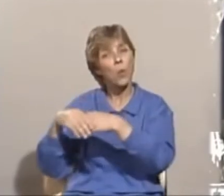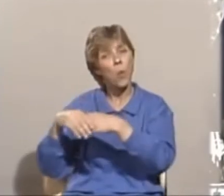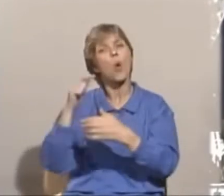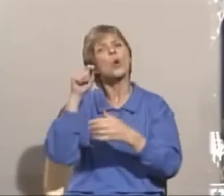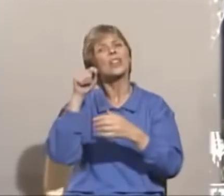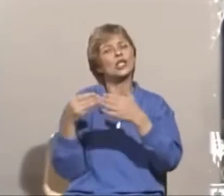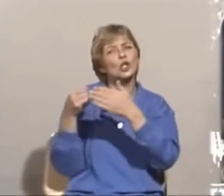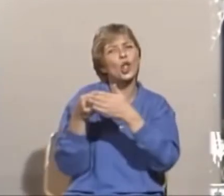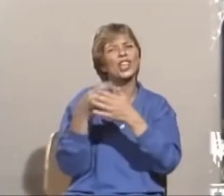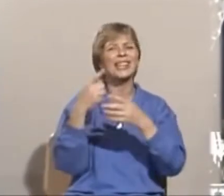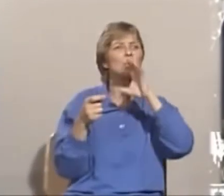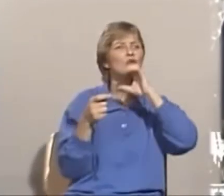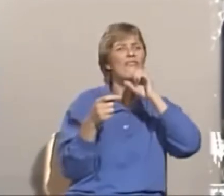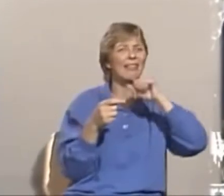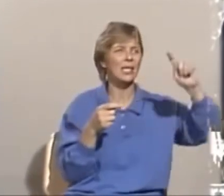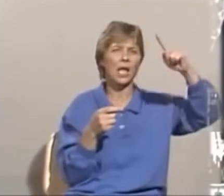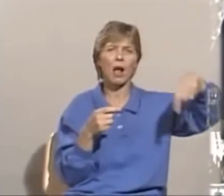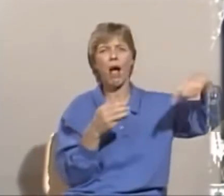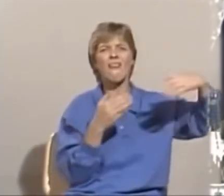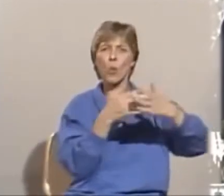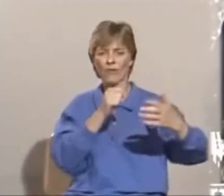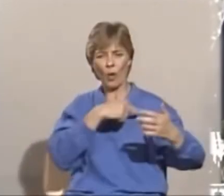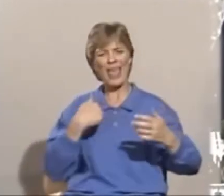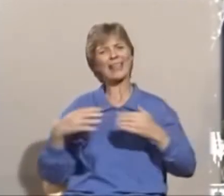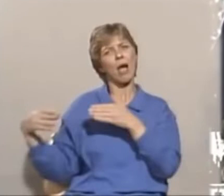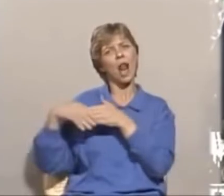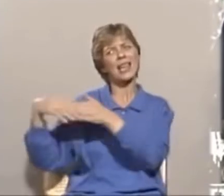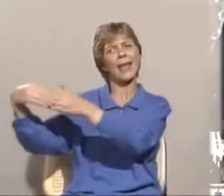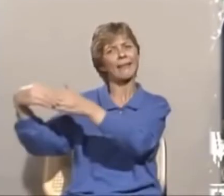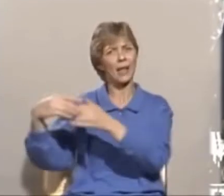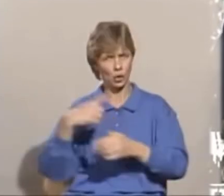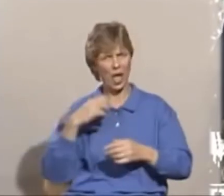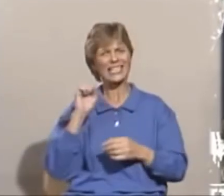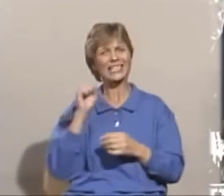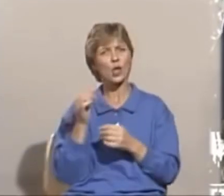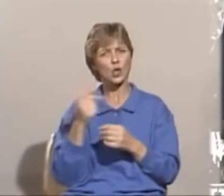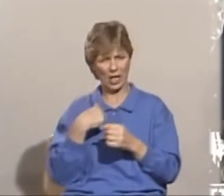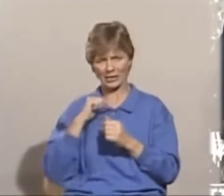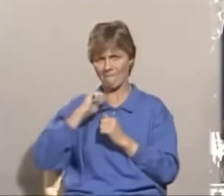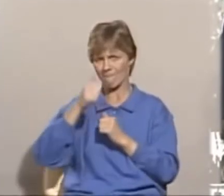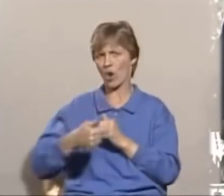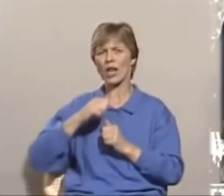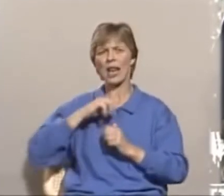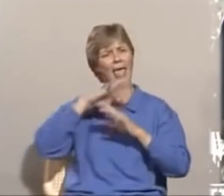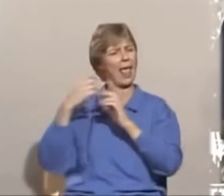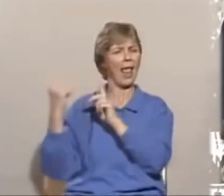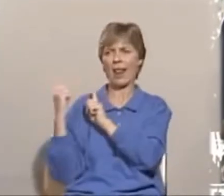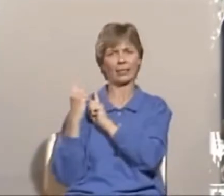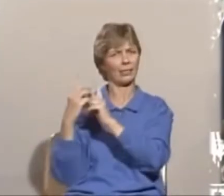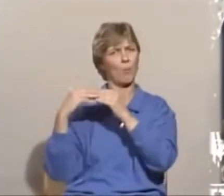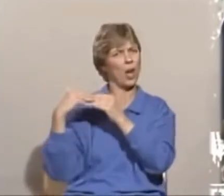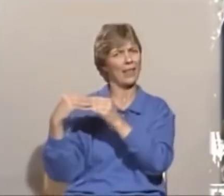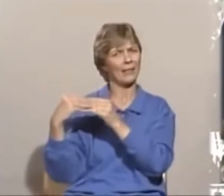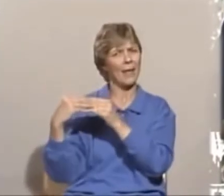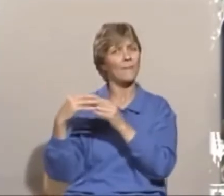det støtte til sovjetiske krav mot våre egne allierte, så er Strei og jeg selvfølgelig helt på linje. Vi har